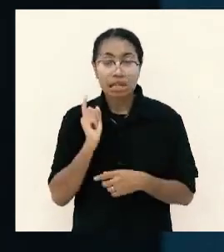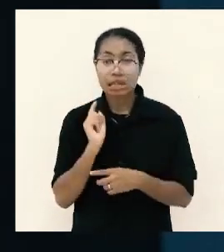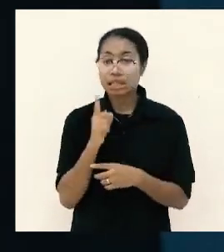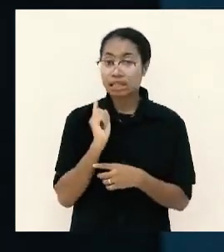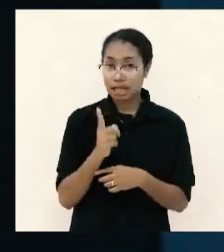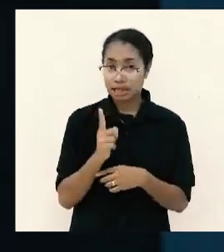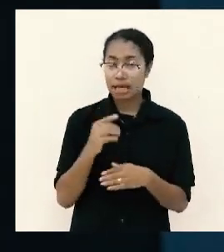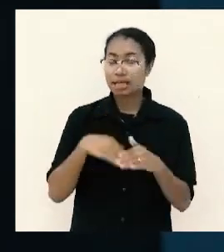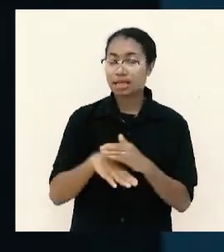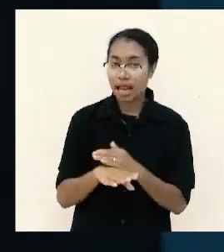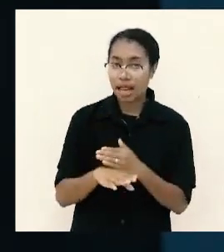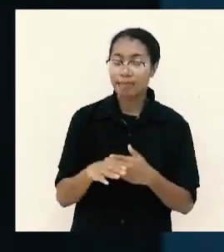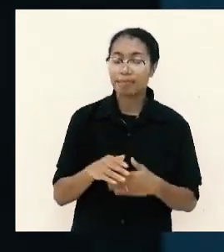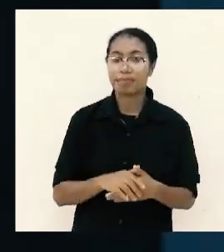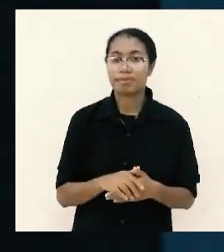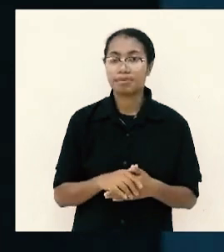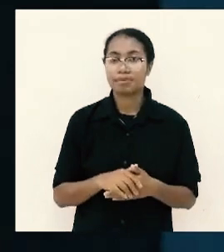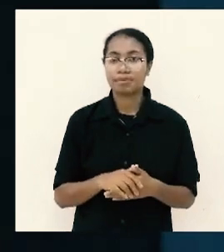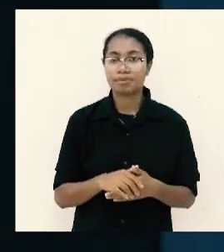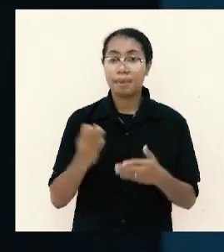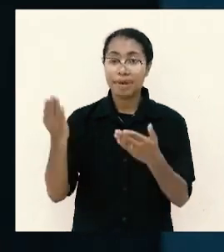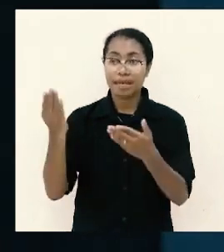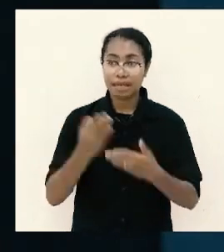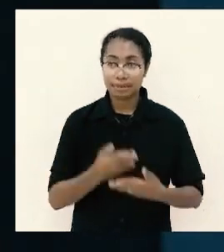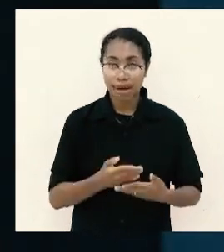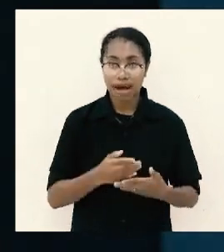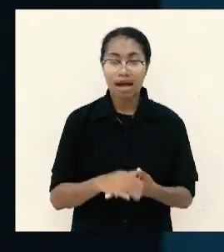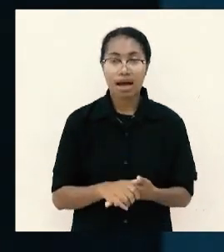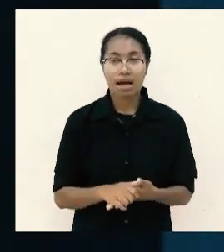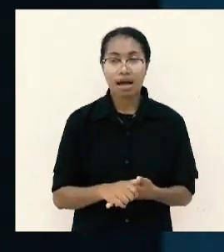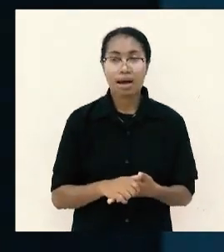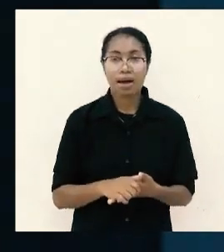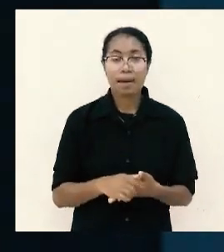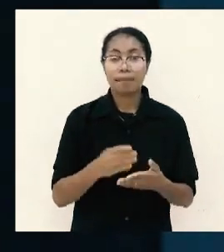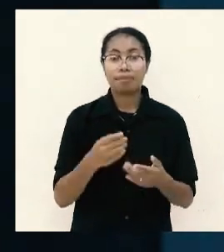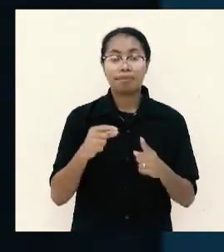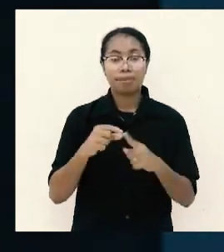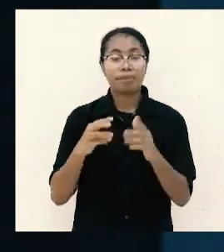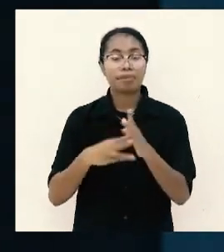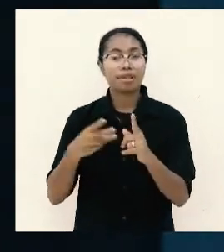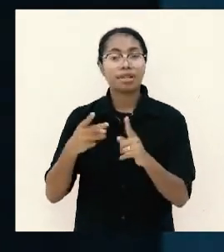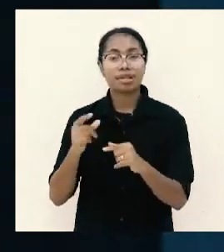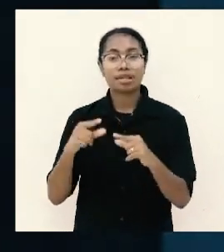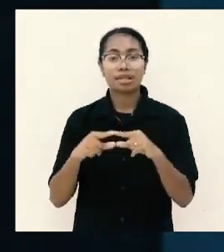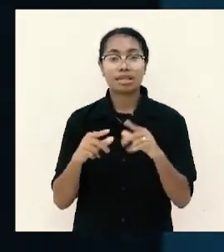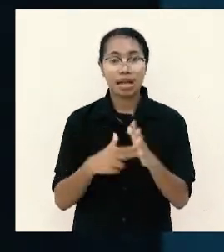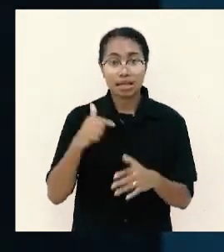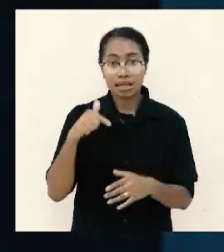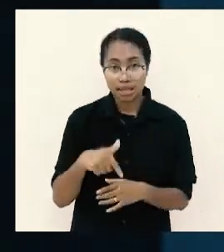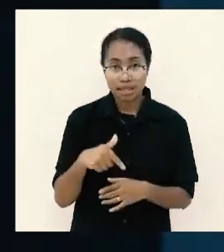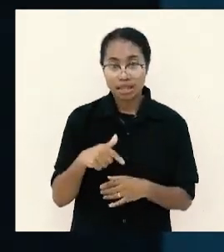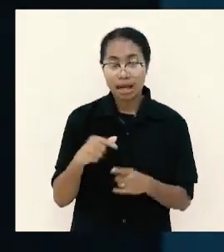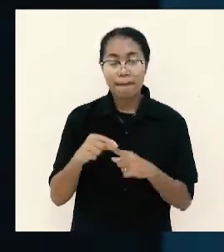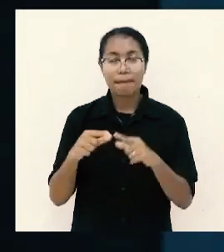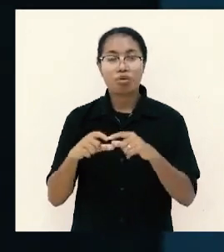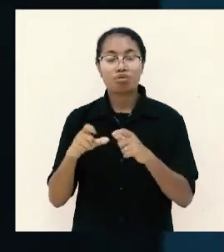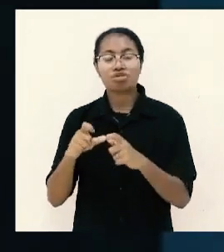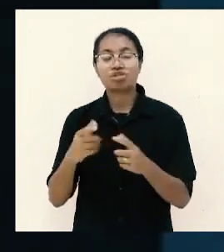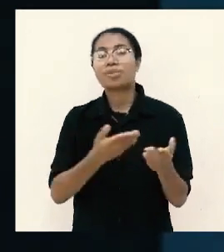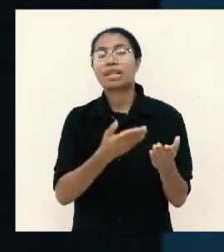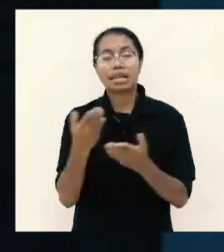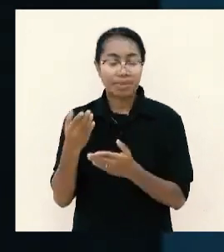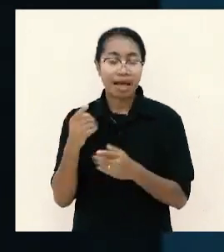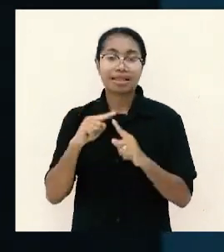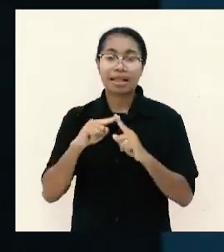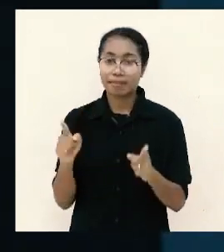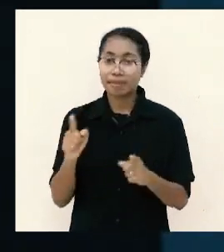di dalam menerima pemberian dari jamaat Filipi Paulus memang menerima tapi